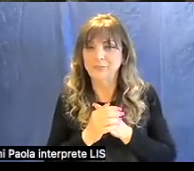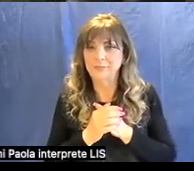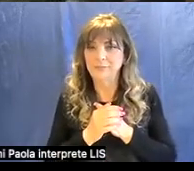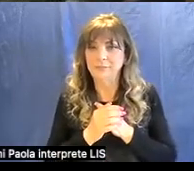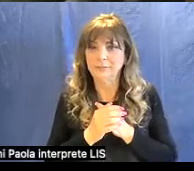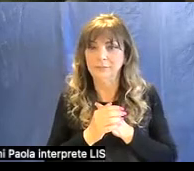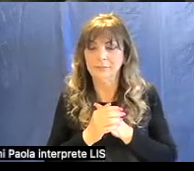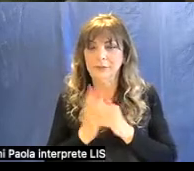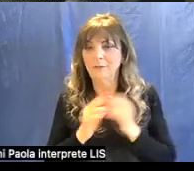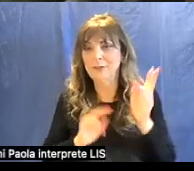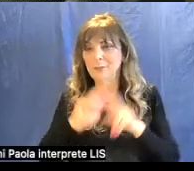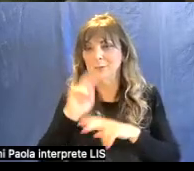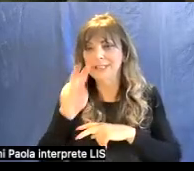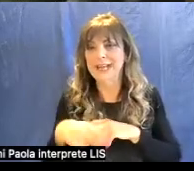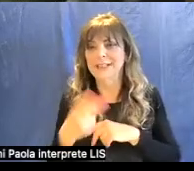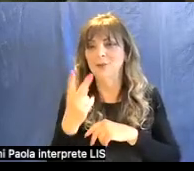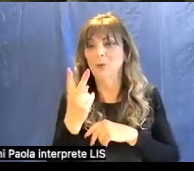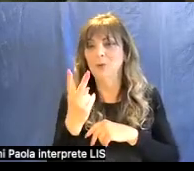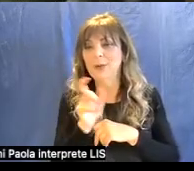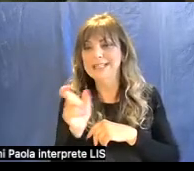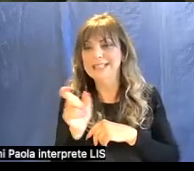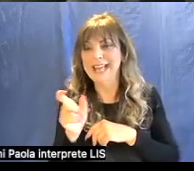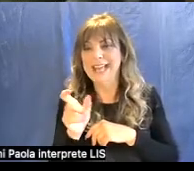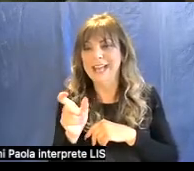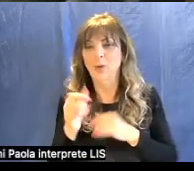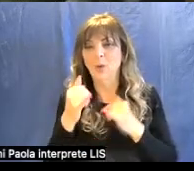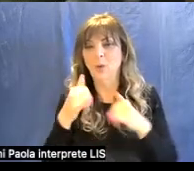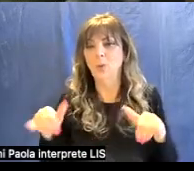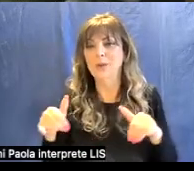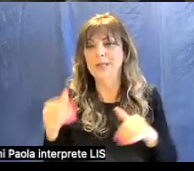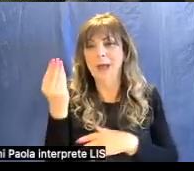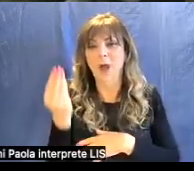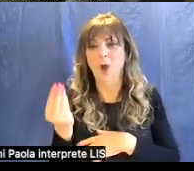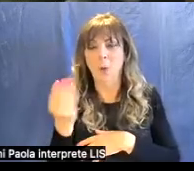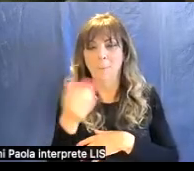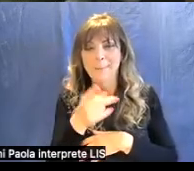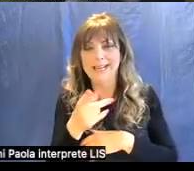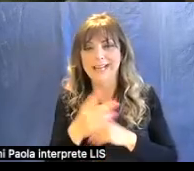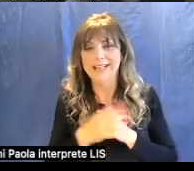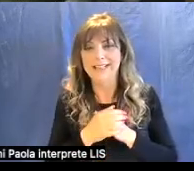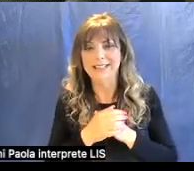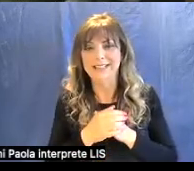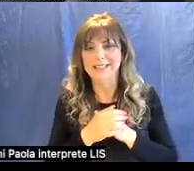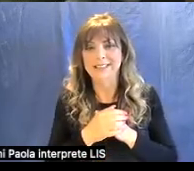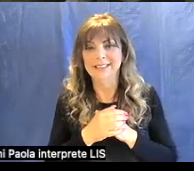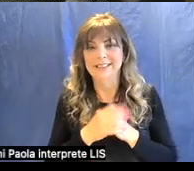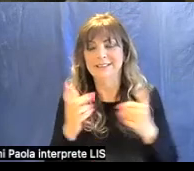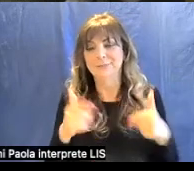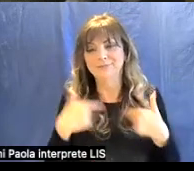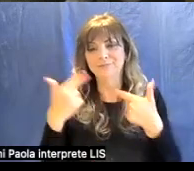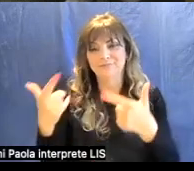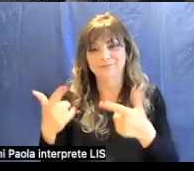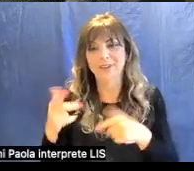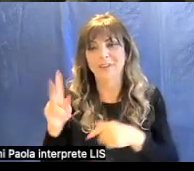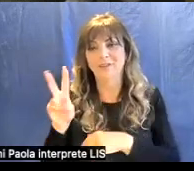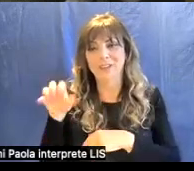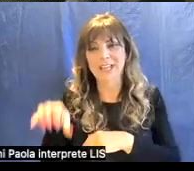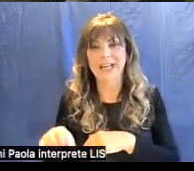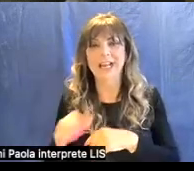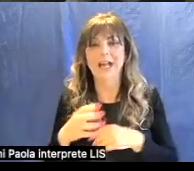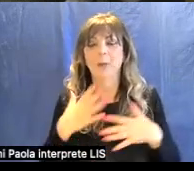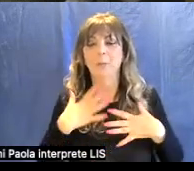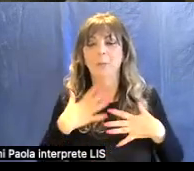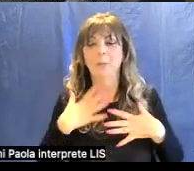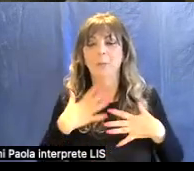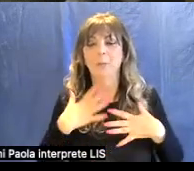facciamo un salto di due secoli e andiamo nell'ultima opera che è stata restituita al patrimonio della villa che è il busto